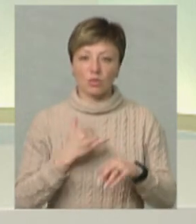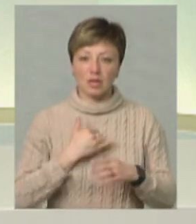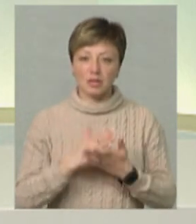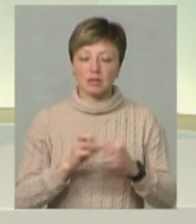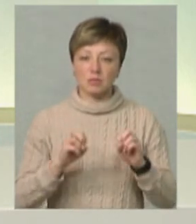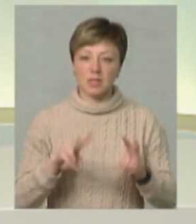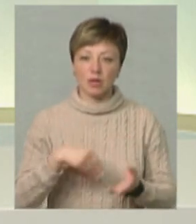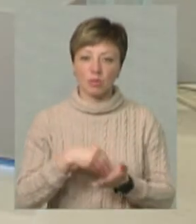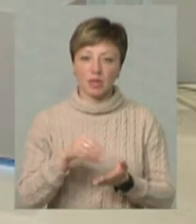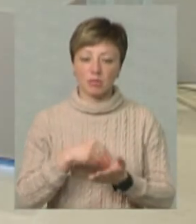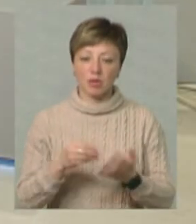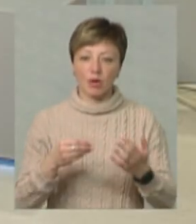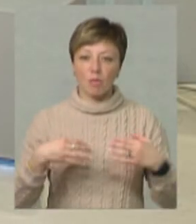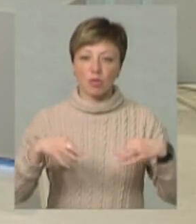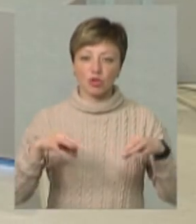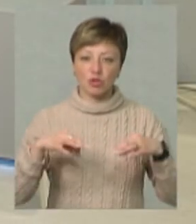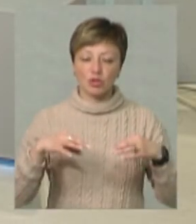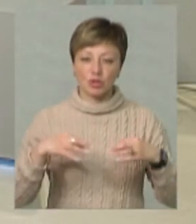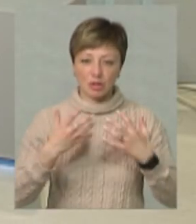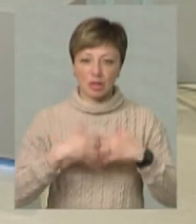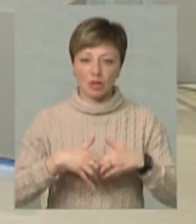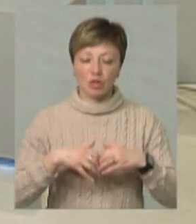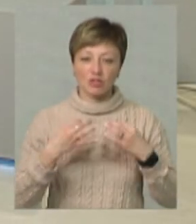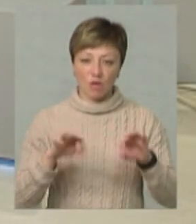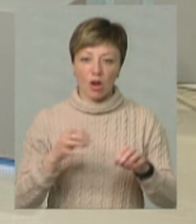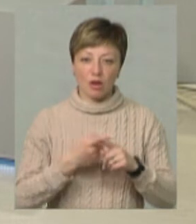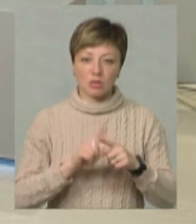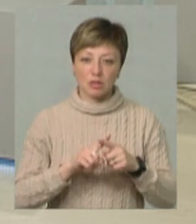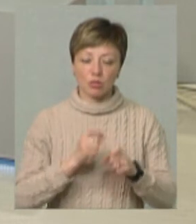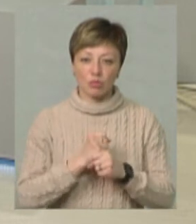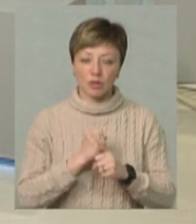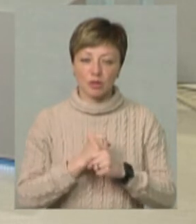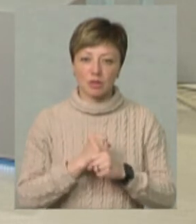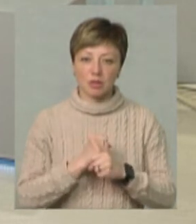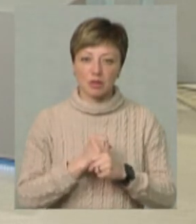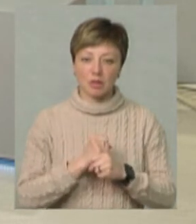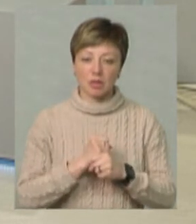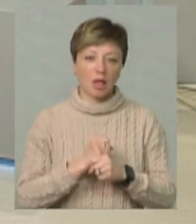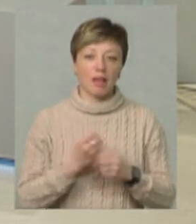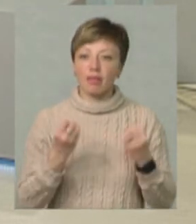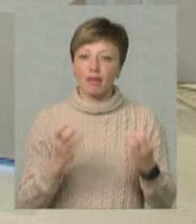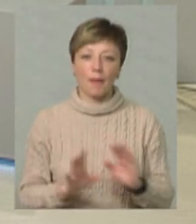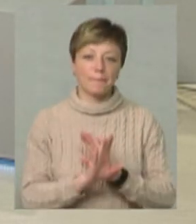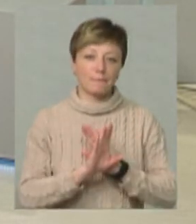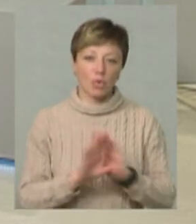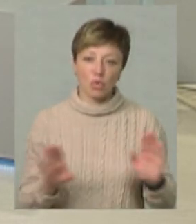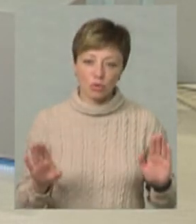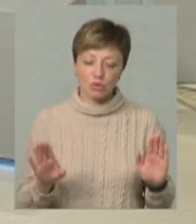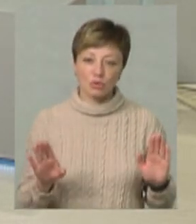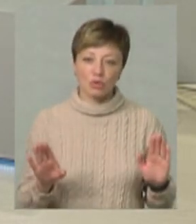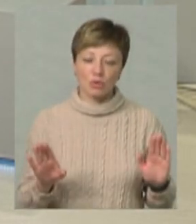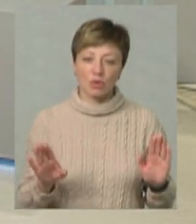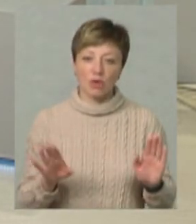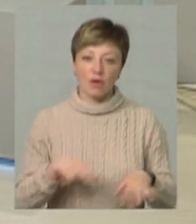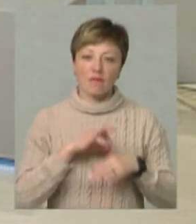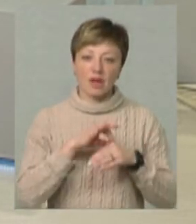є вже придмані машини, які дозволяють це робити. І мало того, ці машини дозволять не просто, які